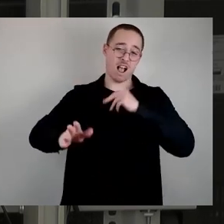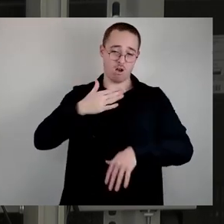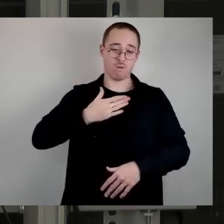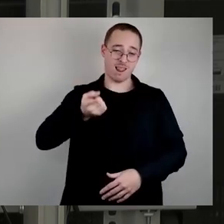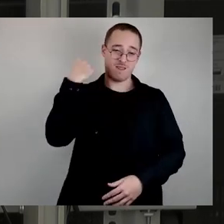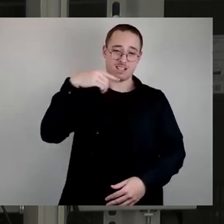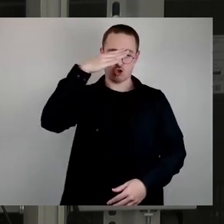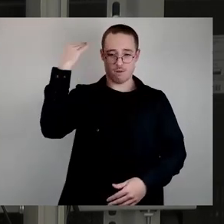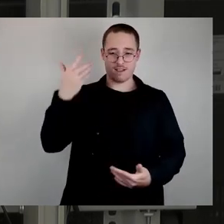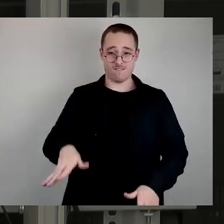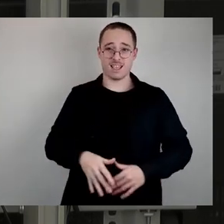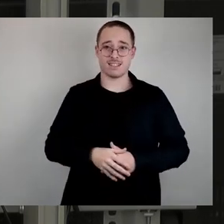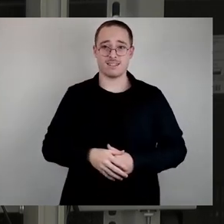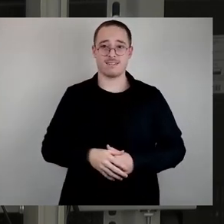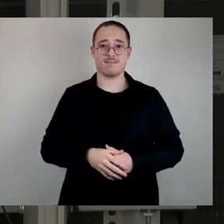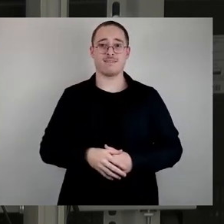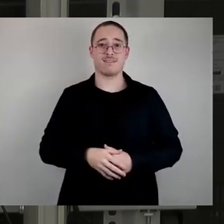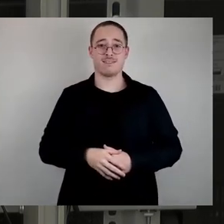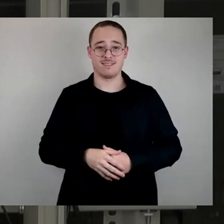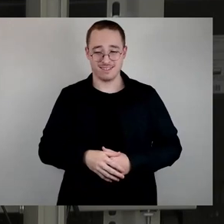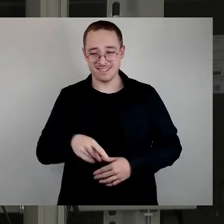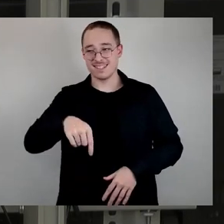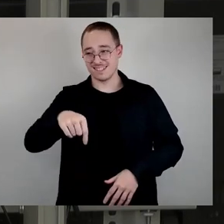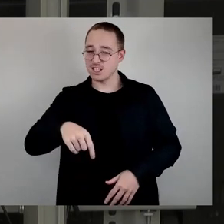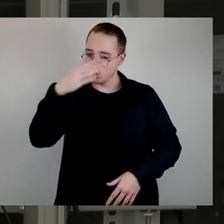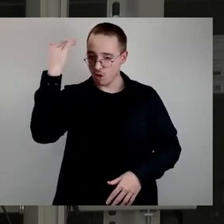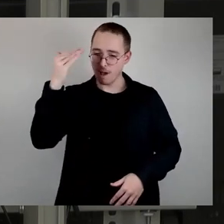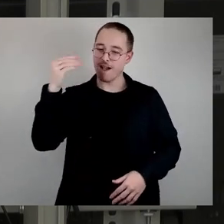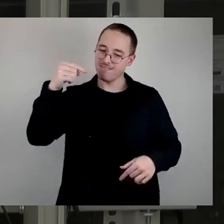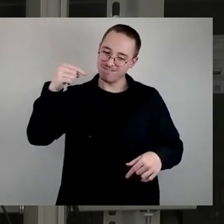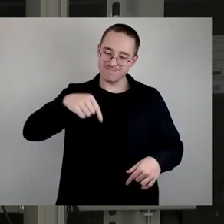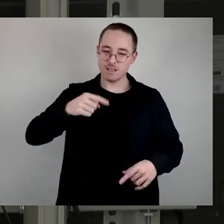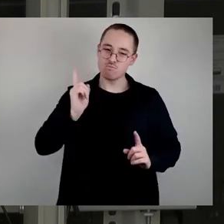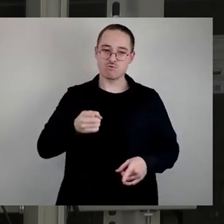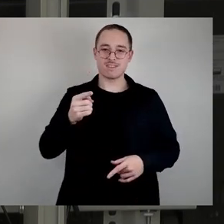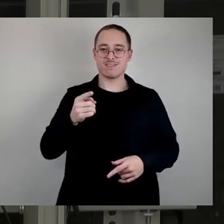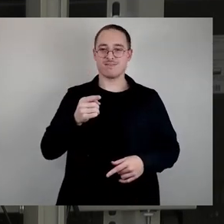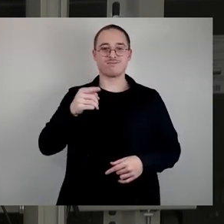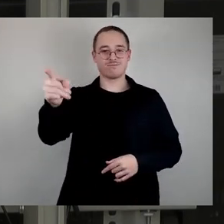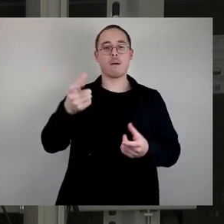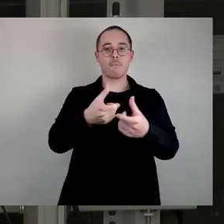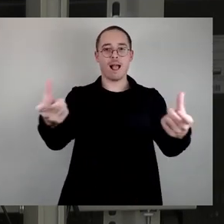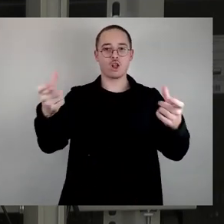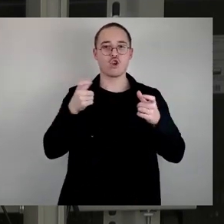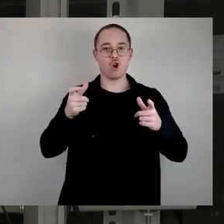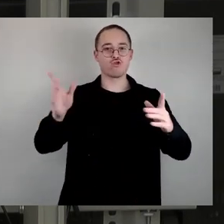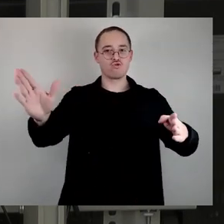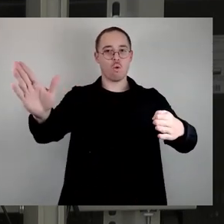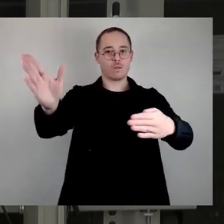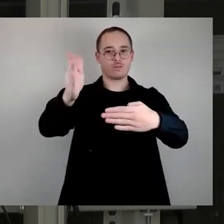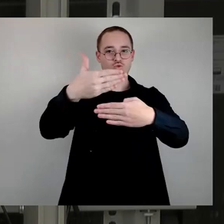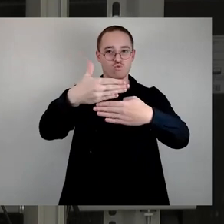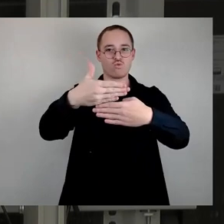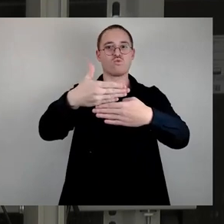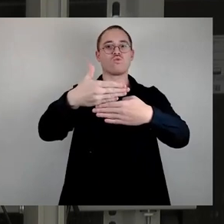dass wir auch diesen Sommer wieder hinter der geschlossenen Balkontür wahrscheinlich mit Ohrstöpseln verbringen müssen.